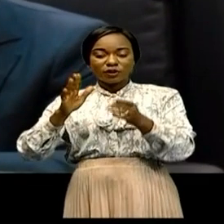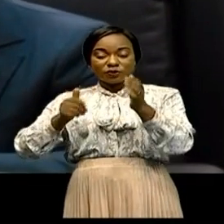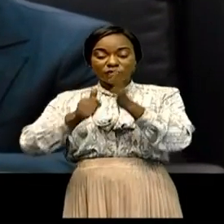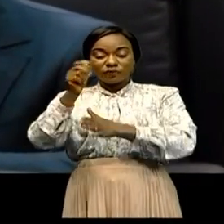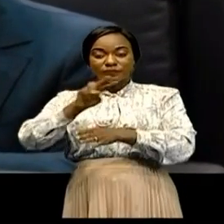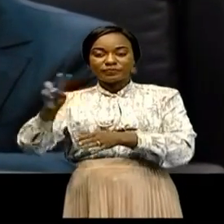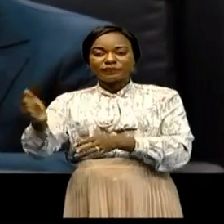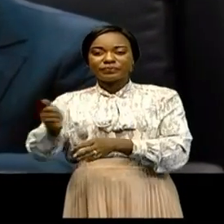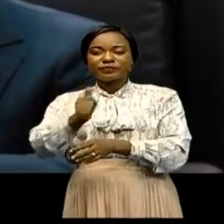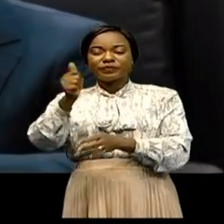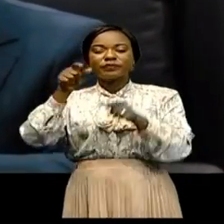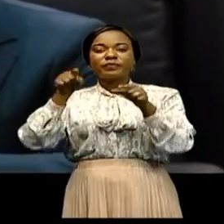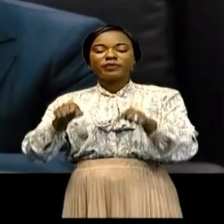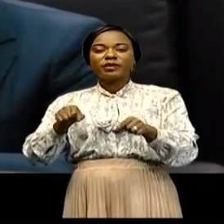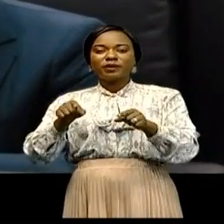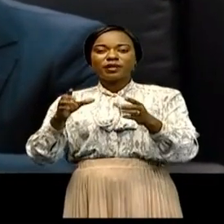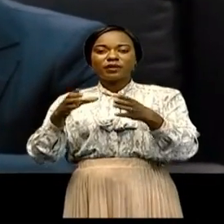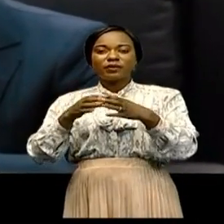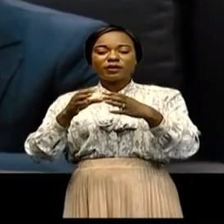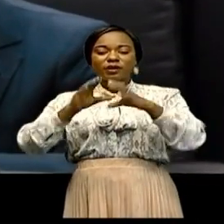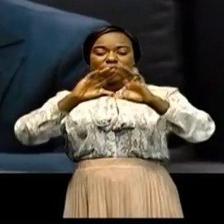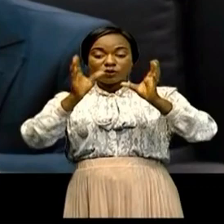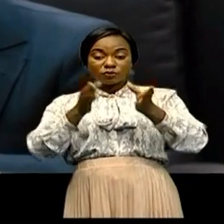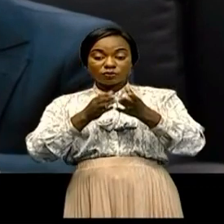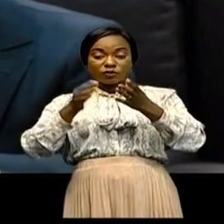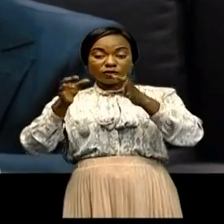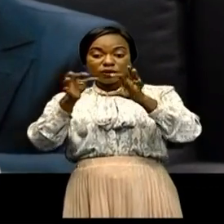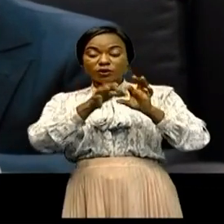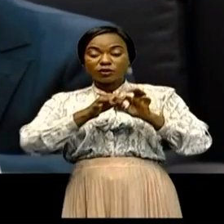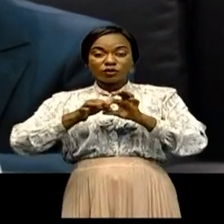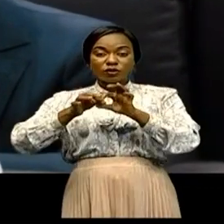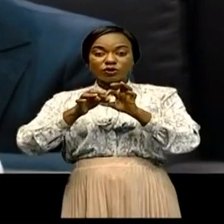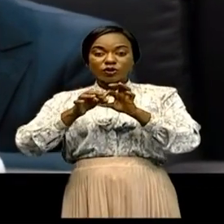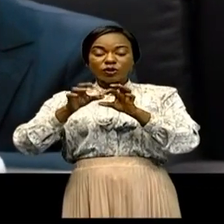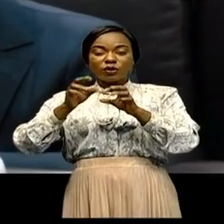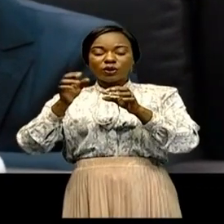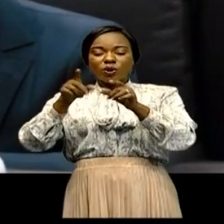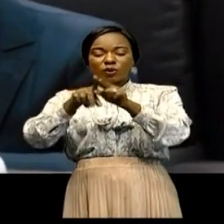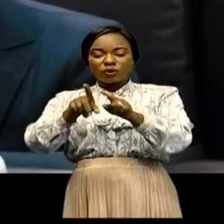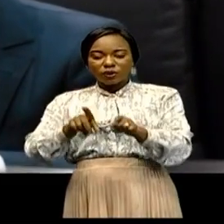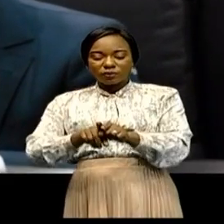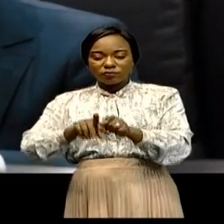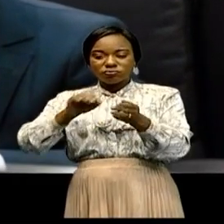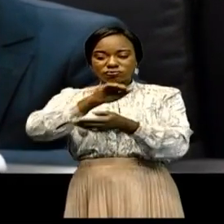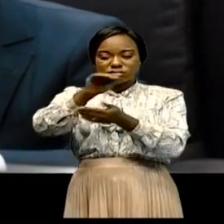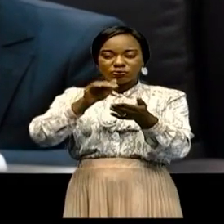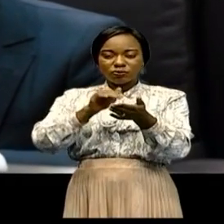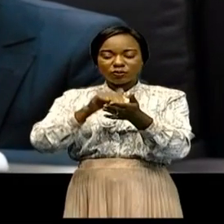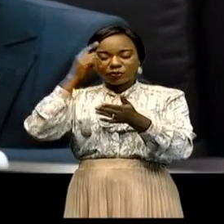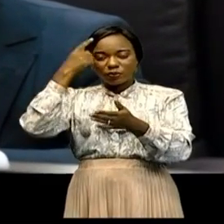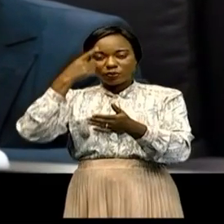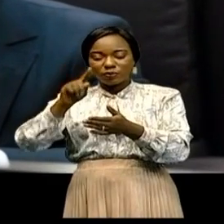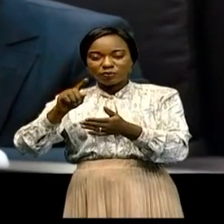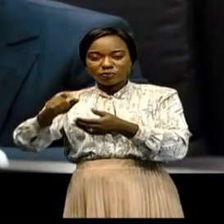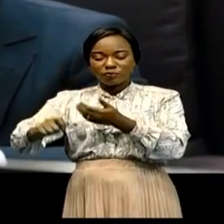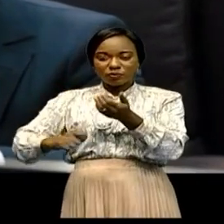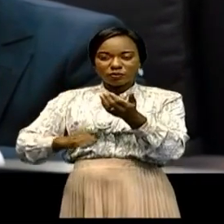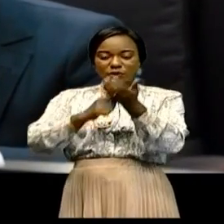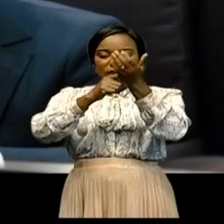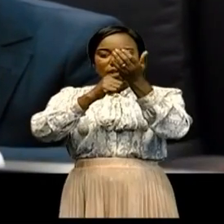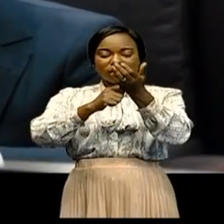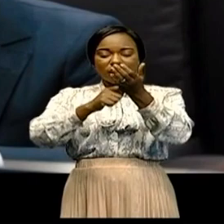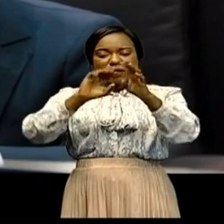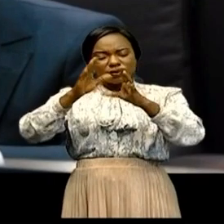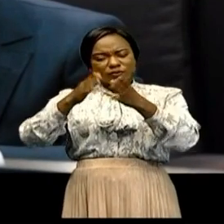conjointement avec la Commission des Nations Unies pour l'Afrique autour de la production de batteries et de la chaîne des valeurs